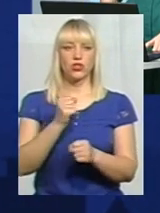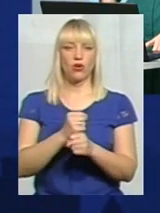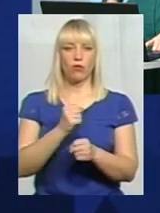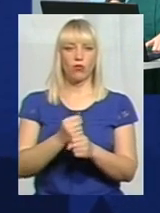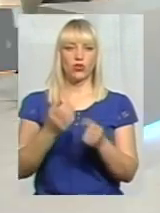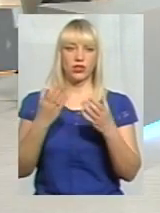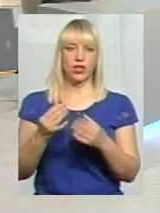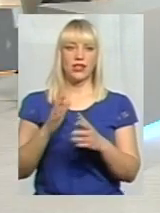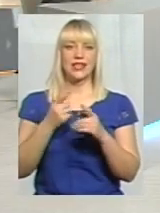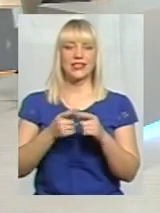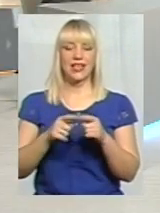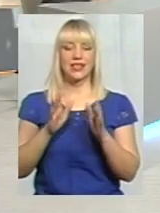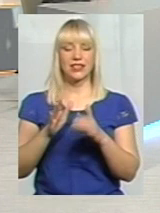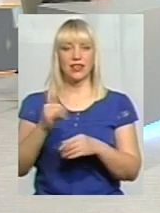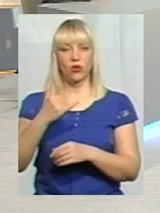Прошу відповісти.